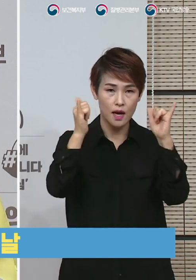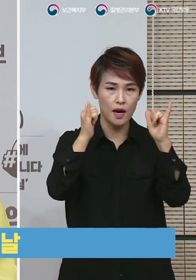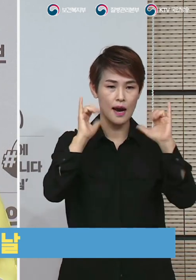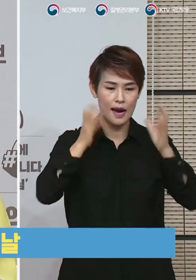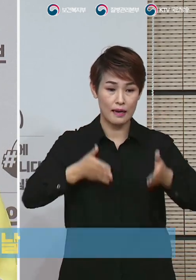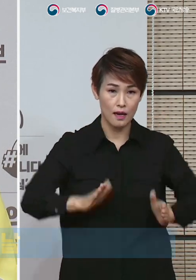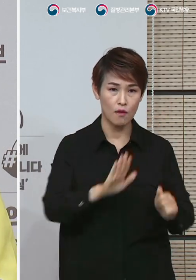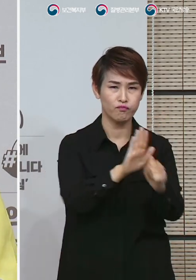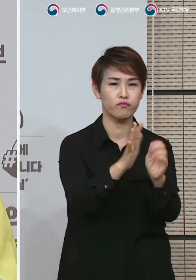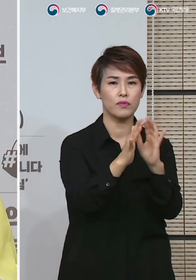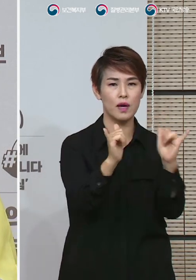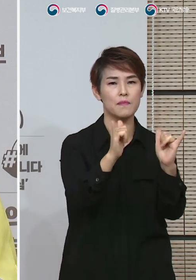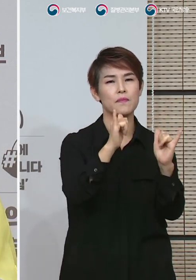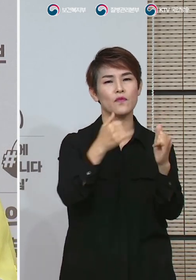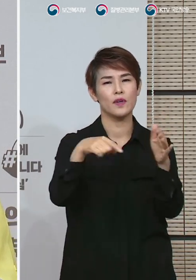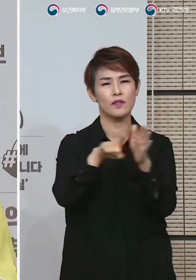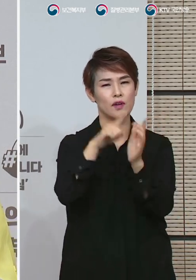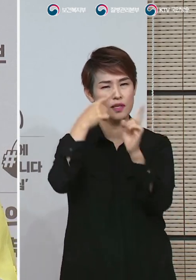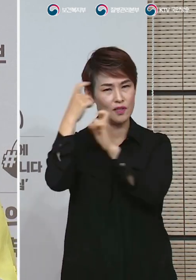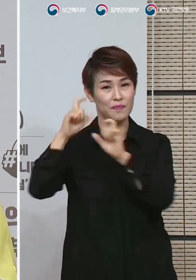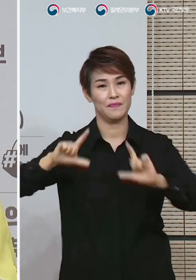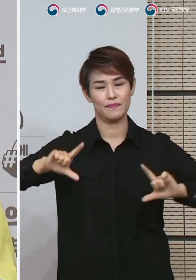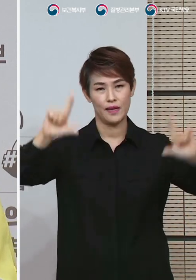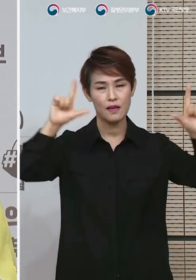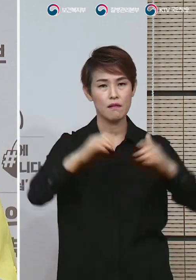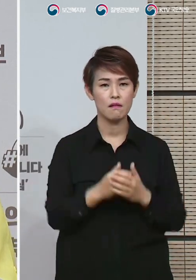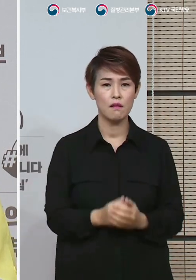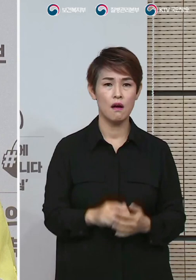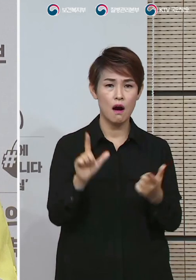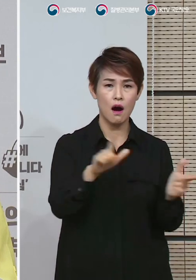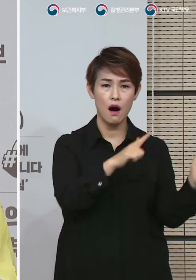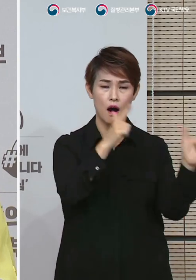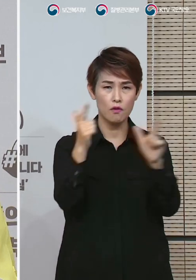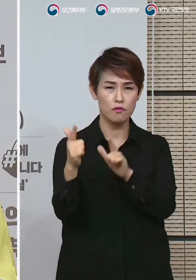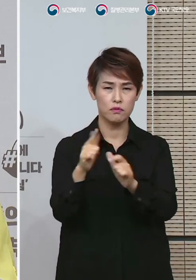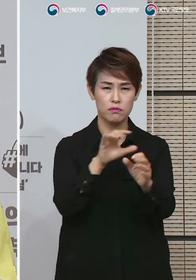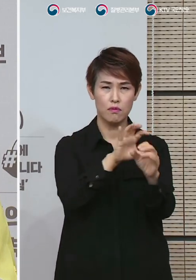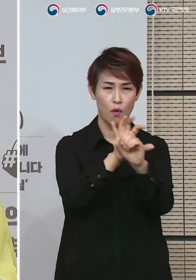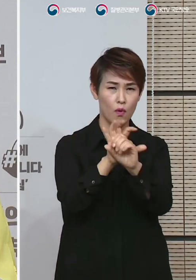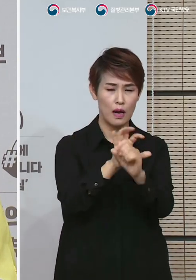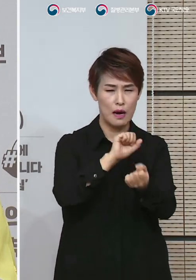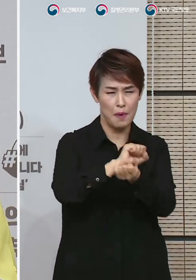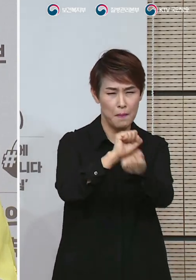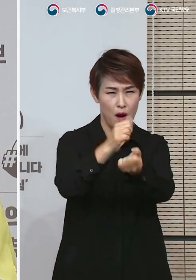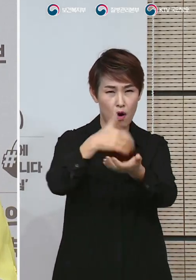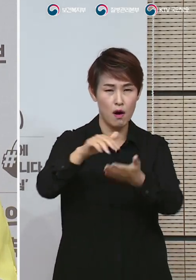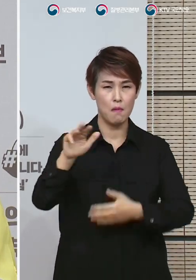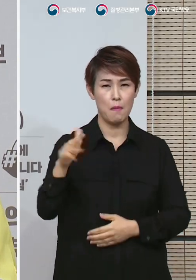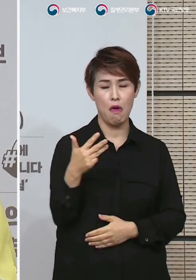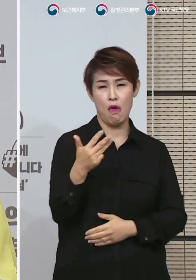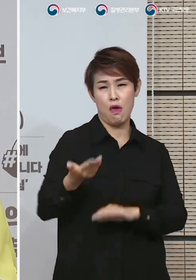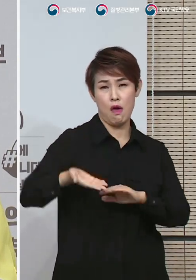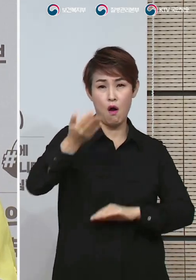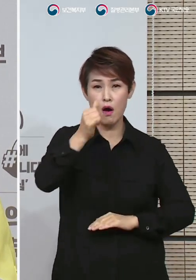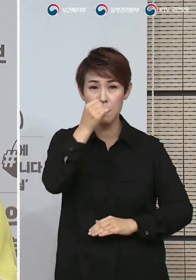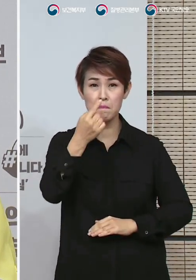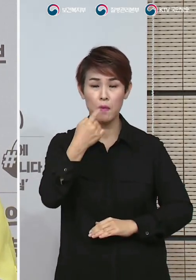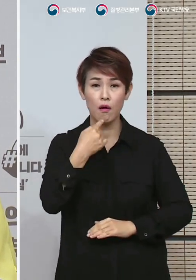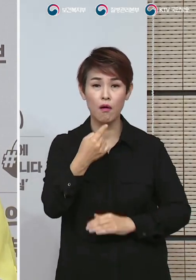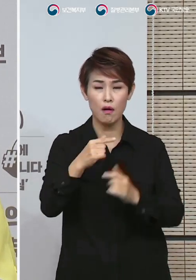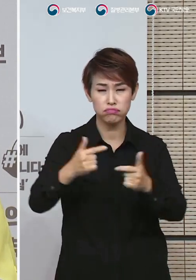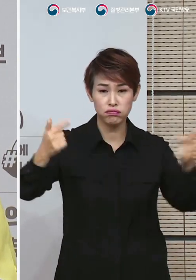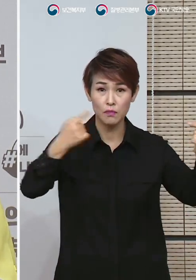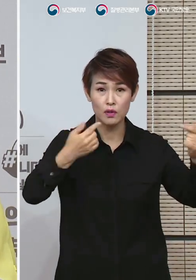있습니다. 하루에 813명의 환자가 발생할 정도로 코로나19 감염이 급정했음에도 불구하고